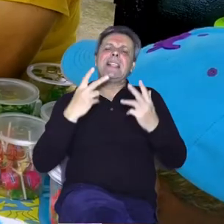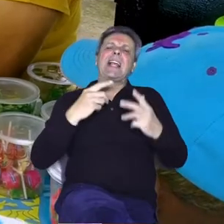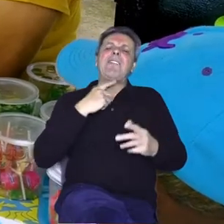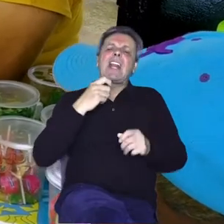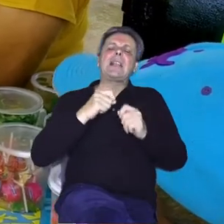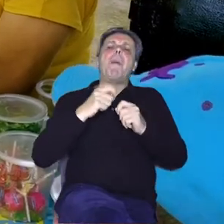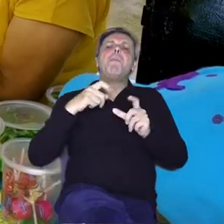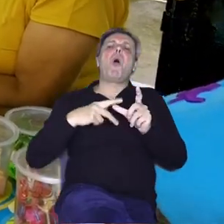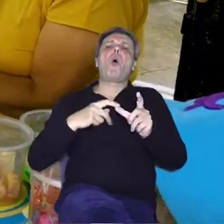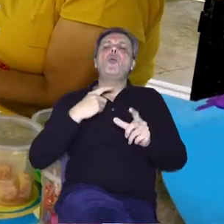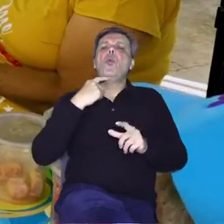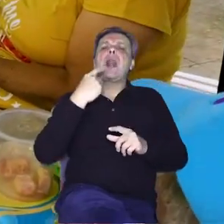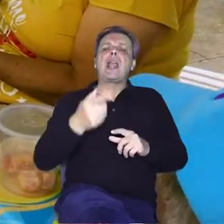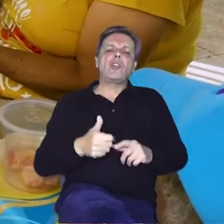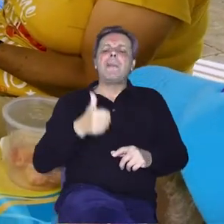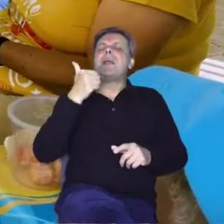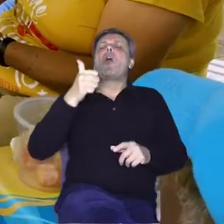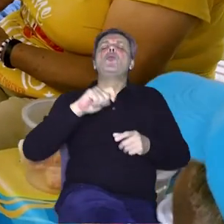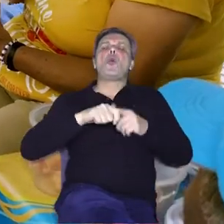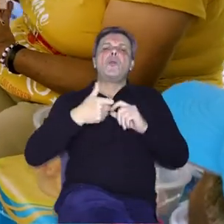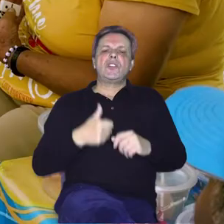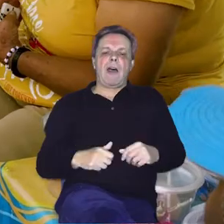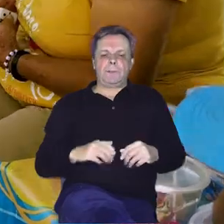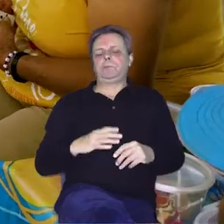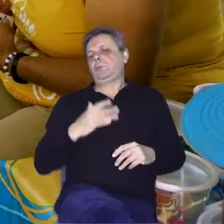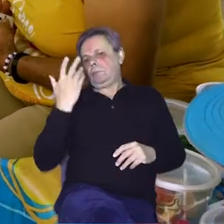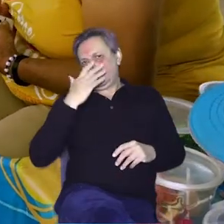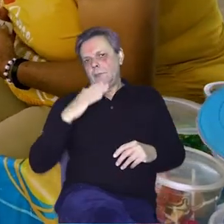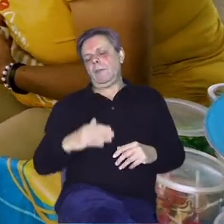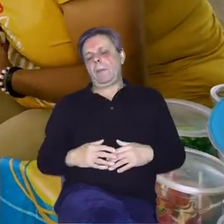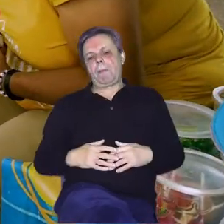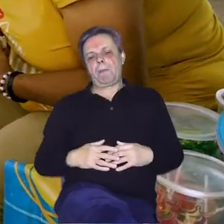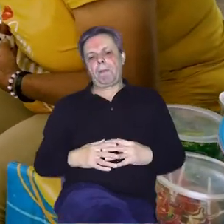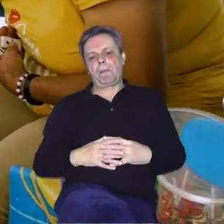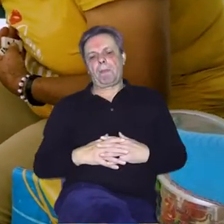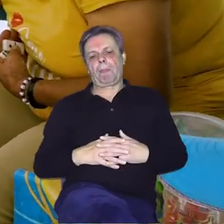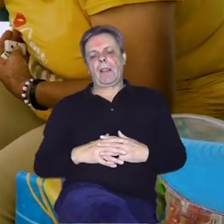grad Bogotu izjavio da ima samo jednu dobru stvar, pistu za izlaz iz nje.